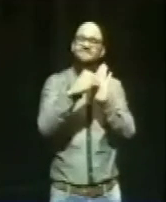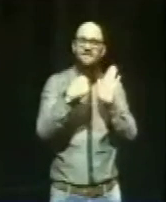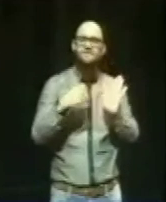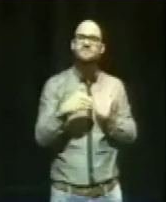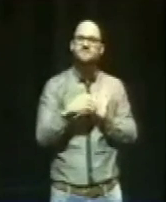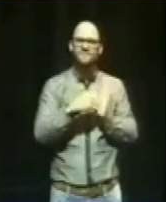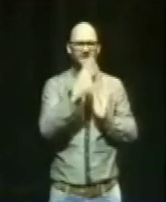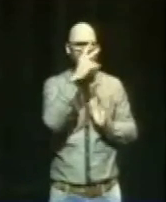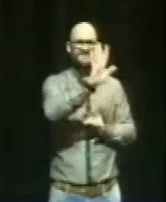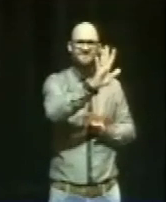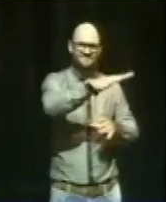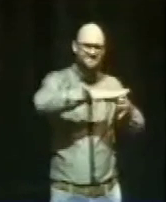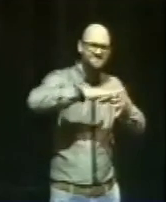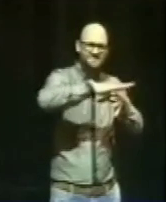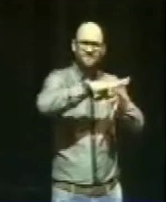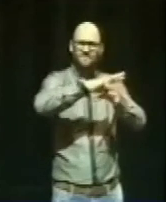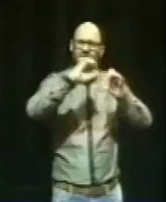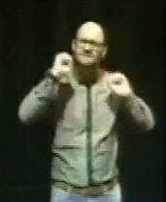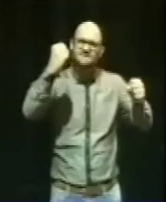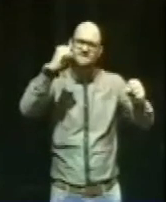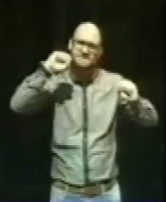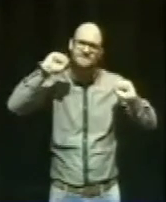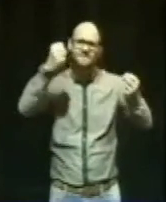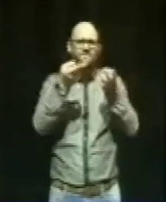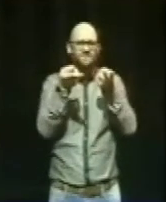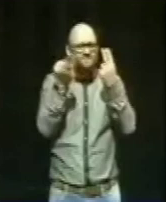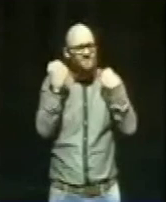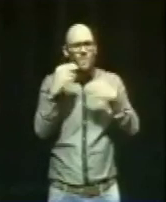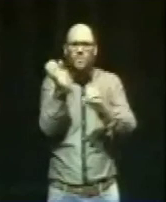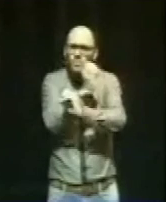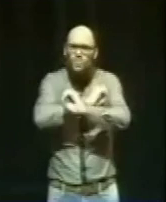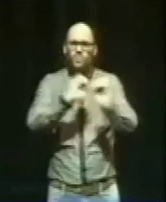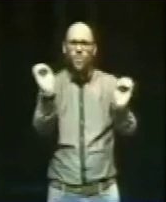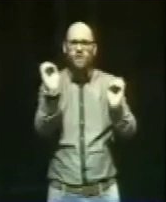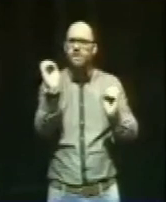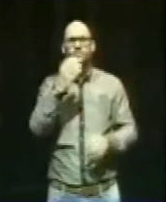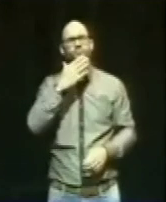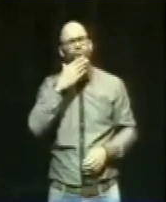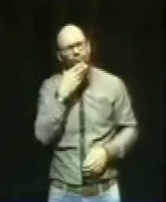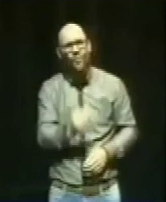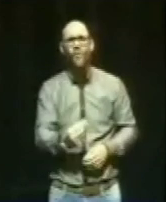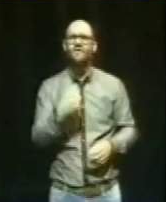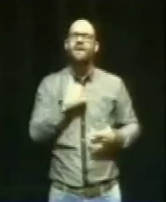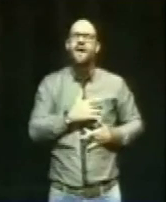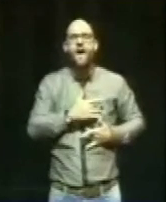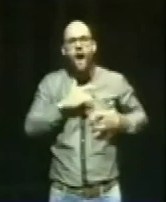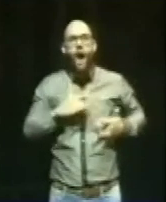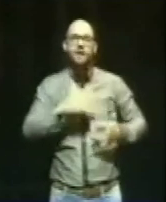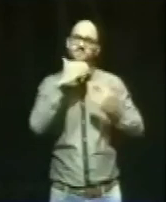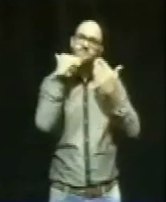aufsteht und weiterkämpft und sich nicht unterkriegen lässt. Und dafür möchte ich im Namen aller Listenkandidaten einmal Danke sagen.